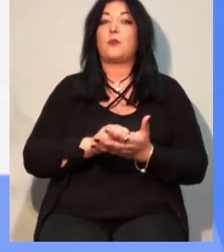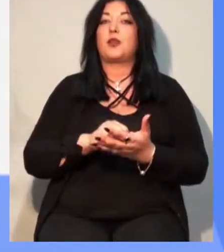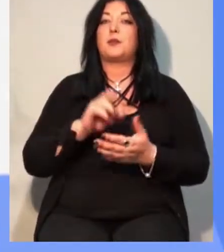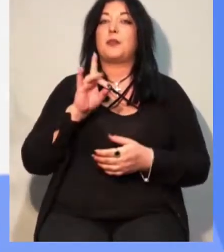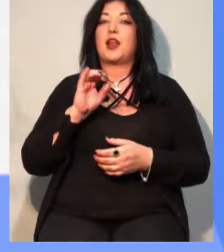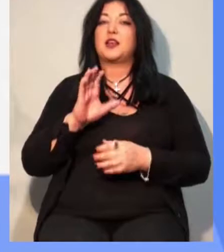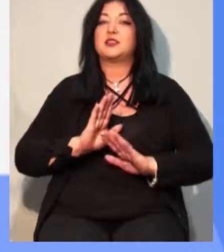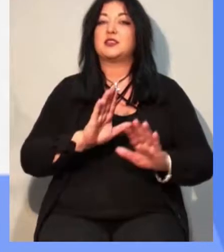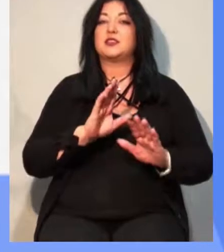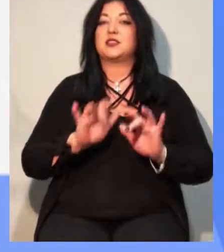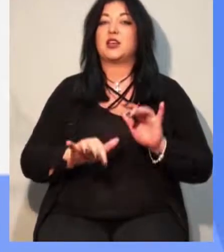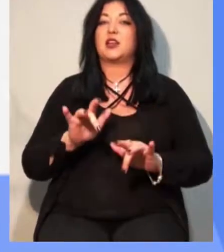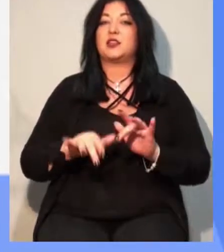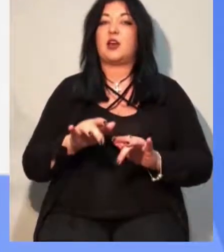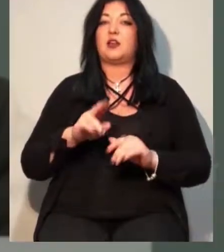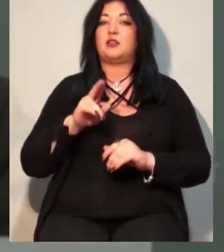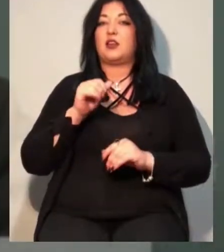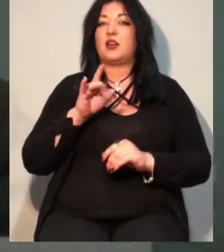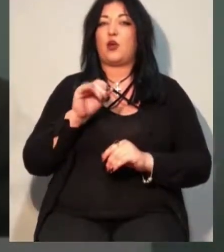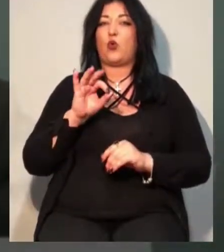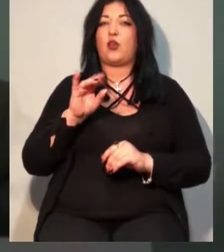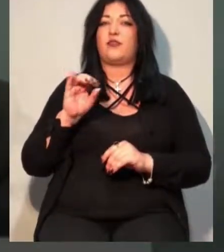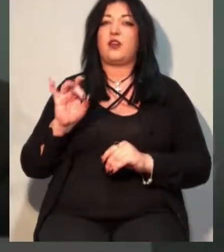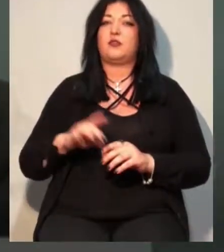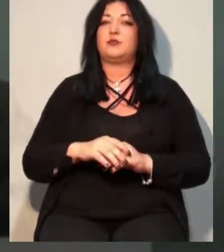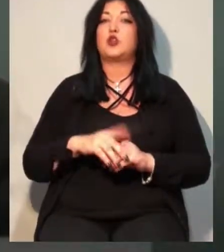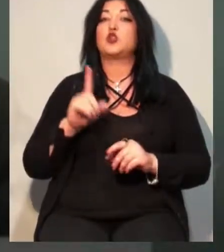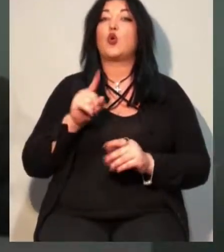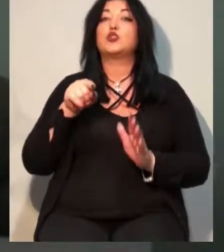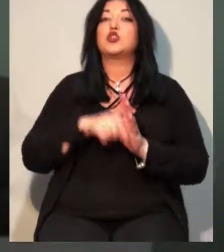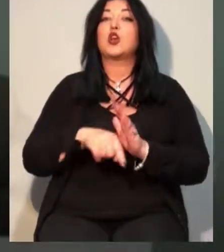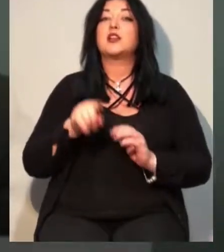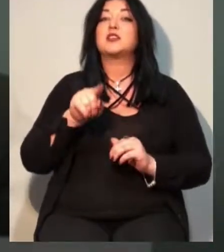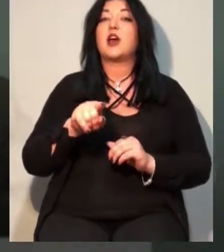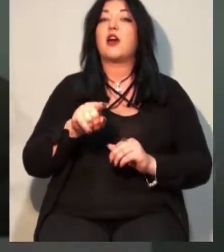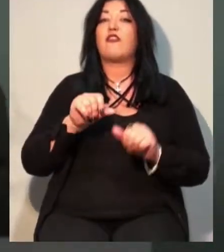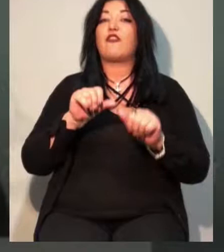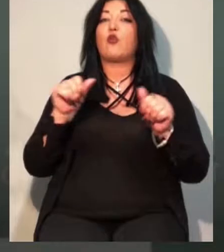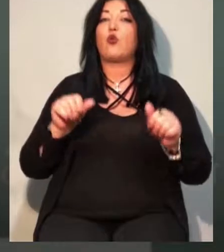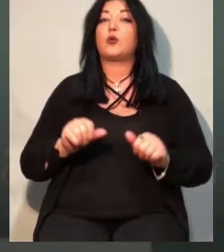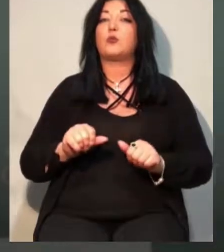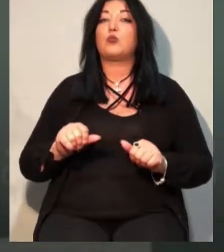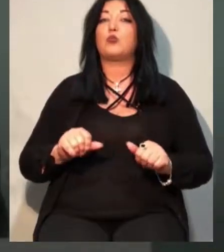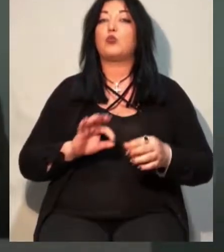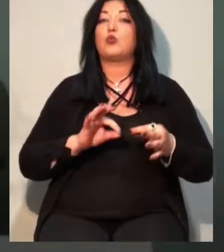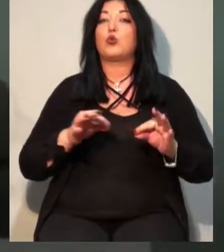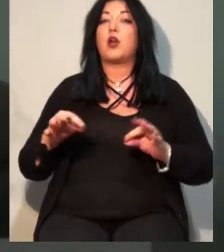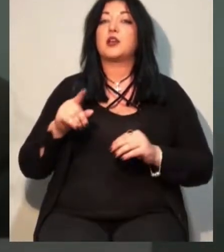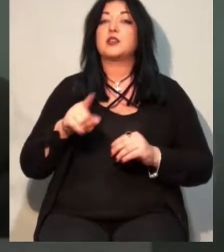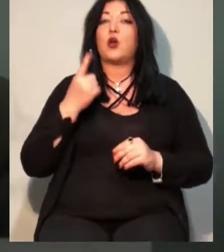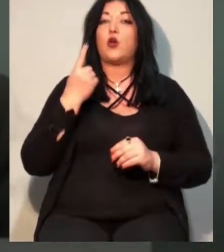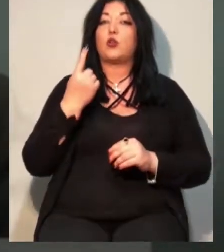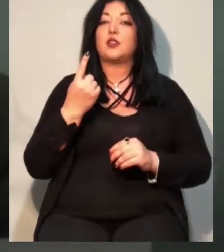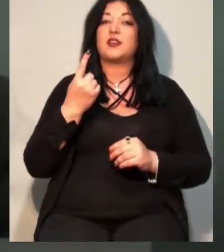Кучми Дарка Оліфер. Що означає ця формула? Це одне, в принципі, два речення.